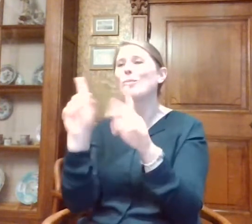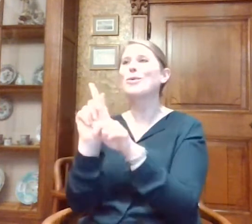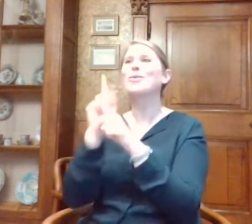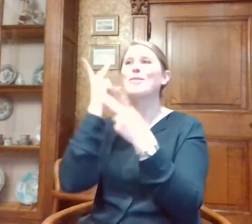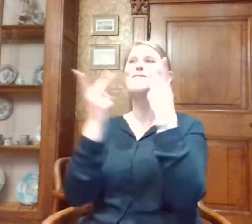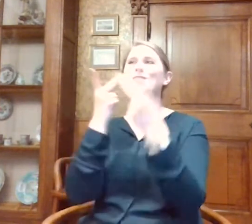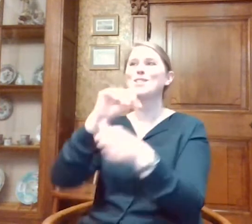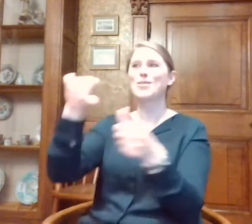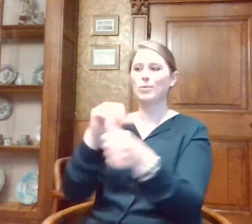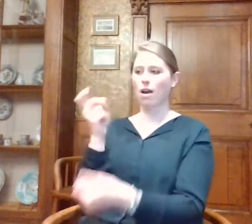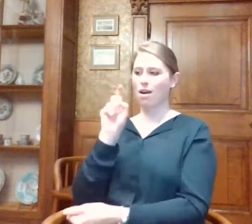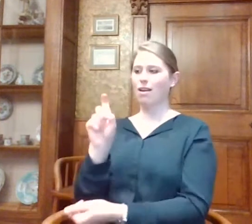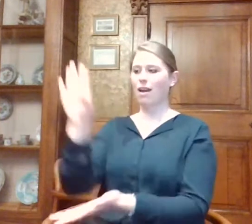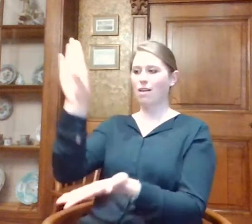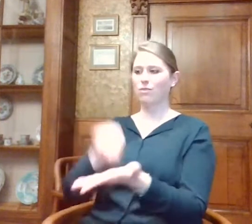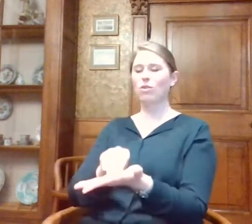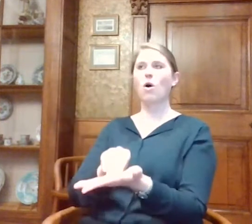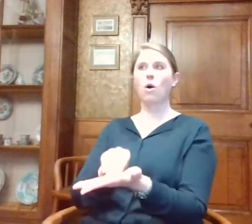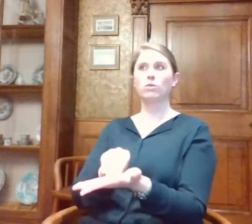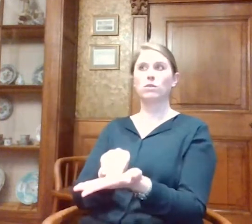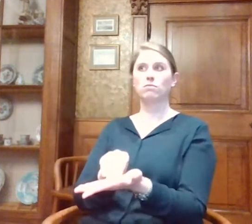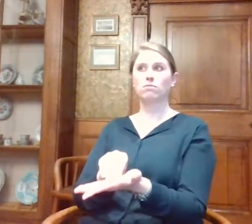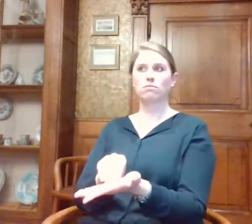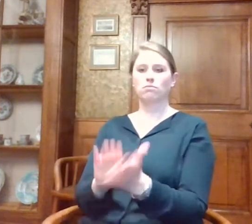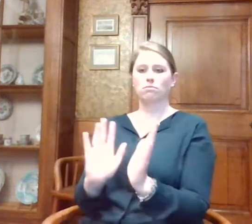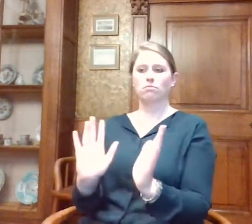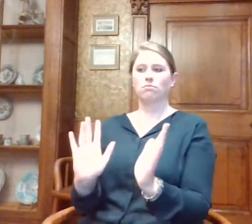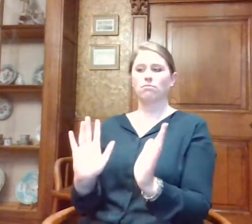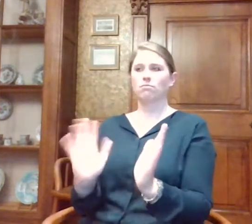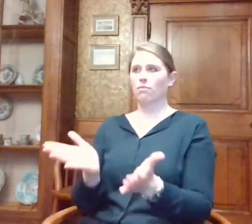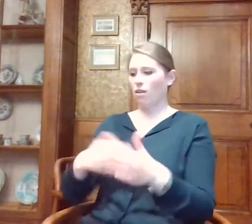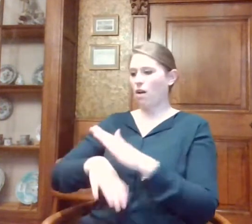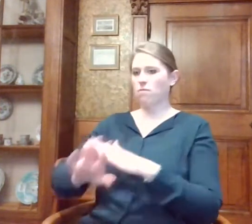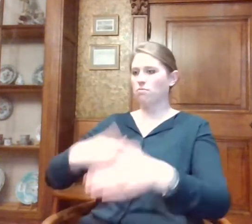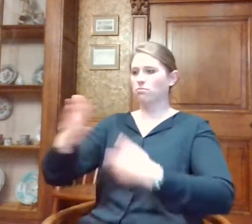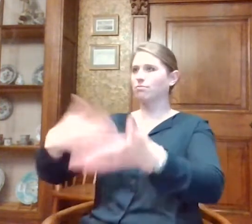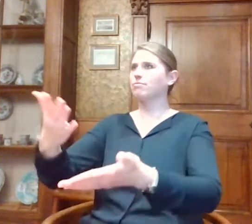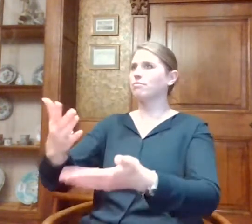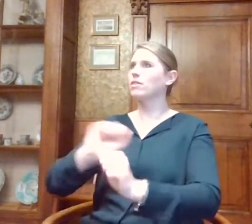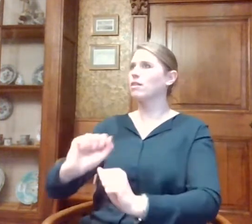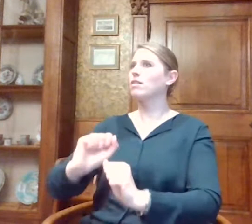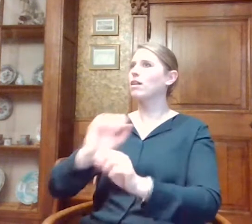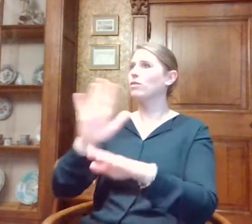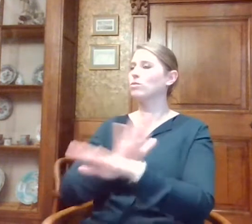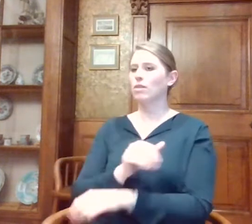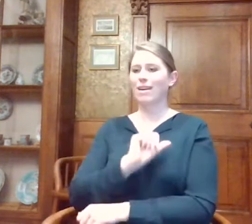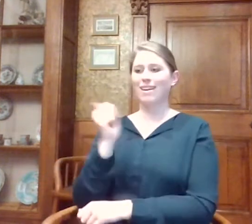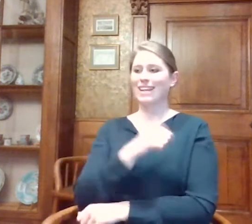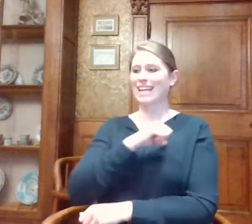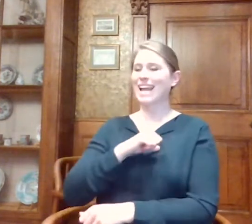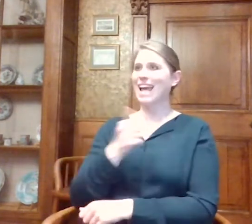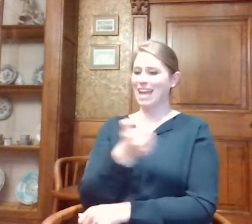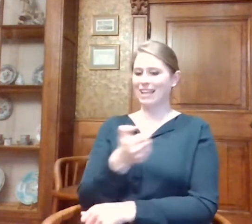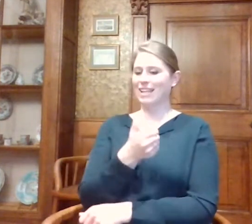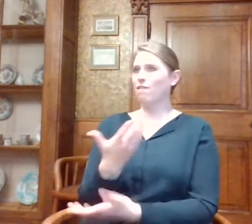je buurt is. Je klikt erop, je download de tour en je bent vertrokken. Iedereen met zijn eigen telefoon